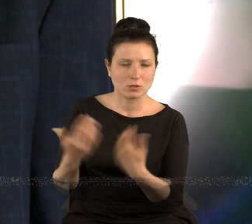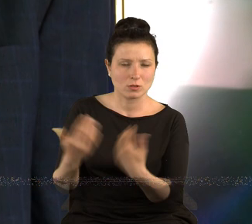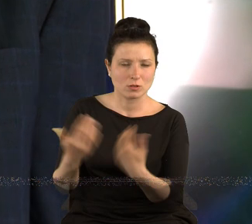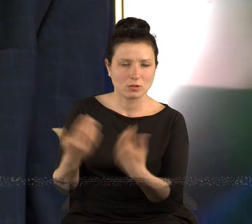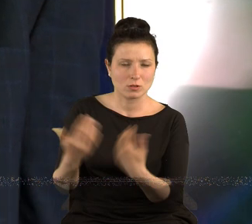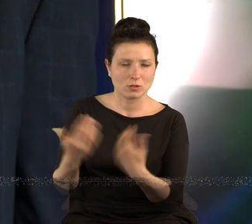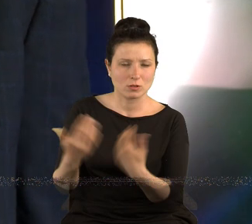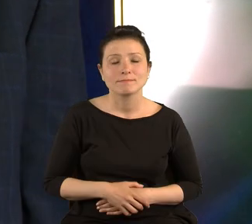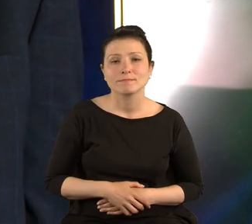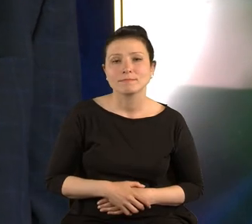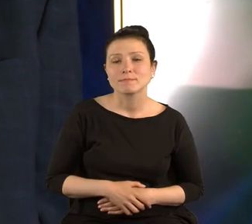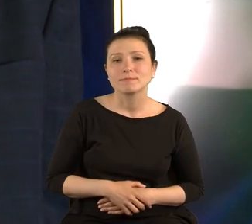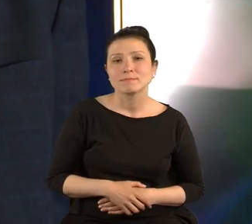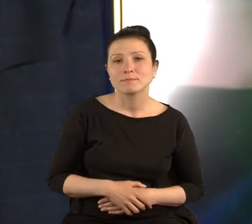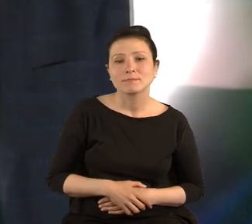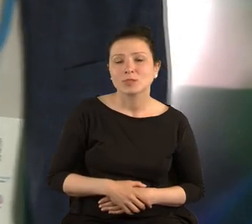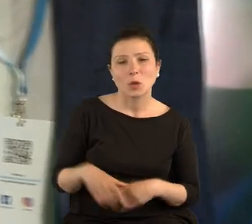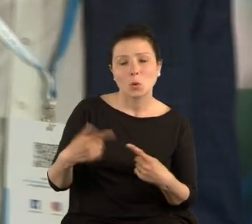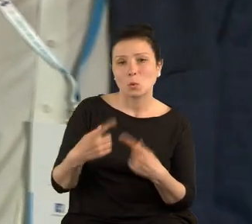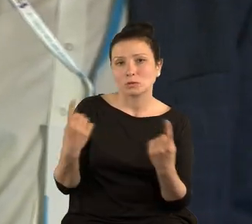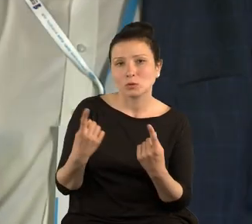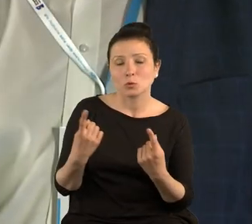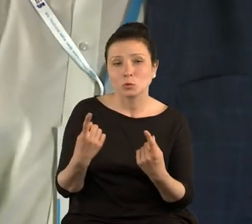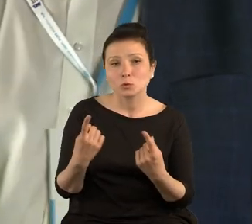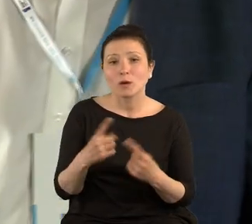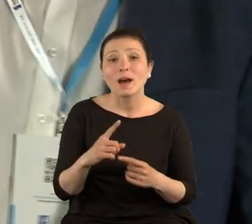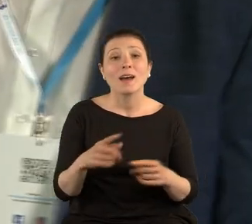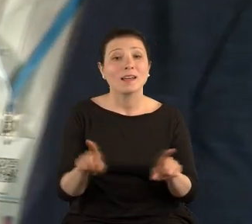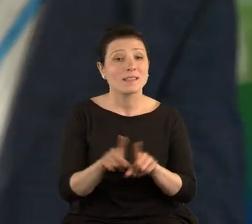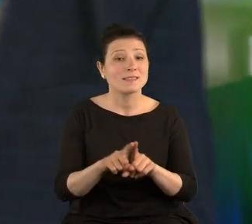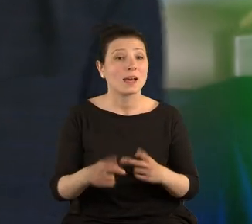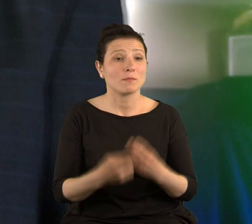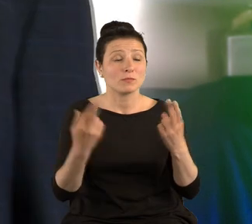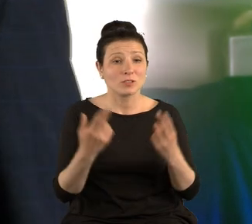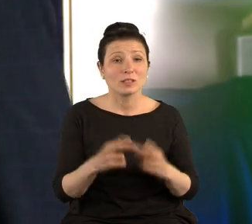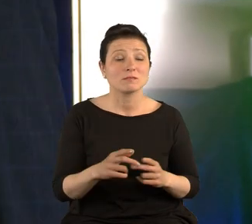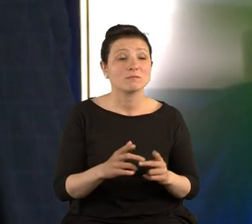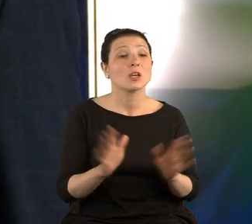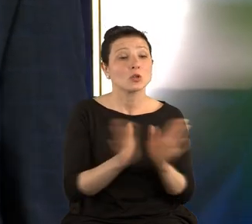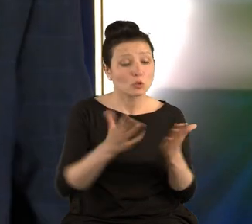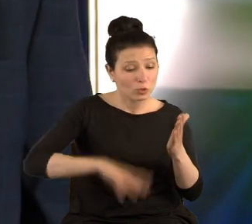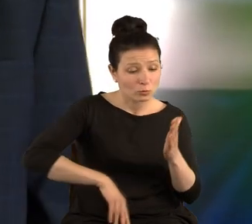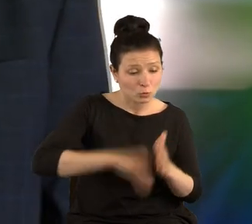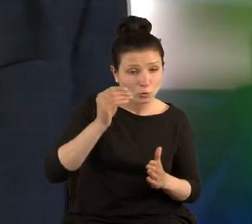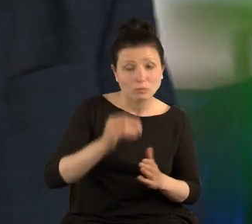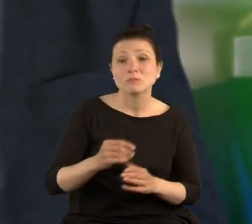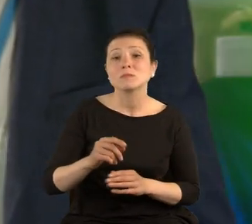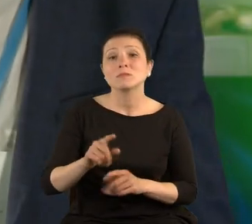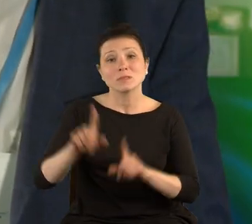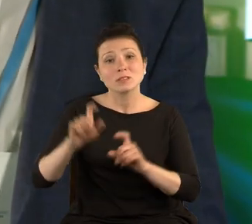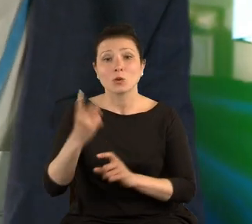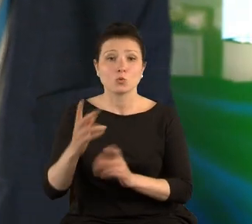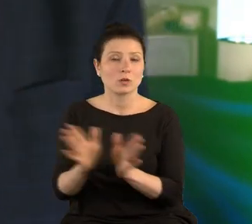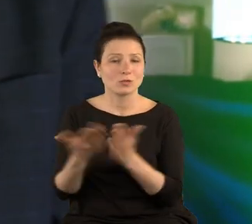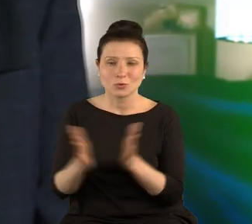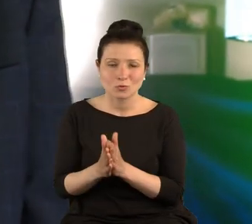Jeszcze mi się nie zdarzyło w tym samym dniu rozpocząć jedną książkę skończyć i rozpocząć drugą. Oczywiście mówię o sztuce,